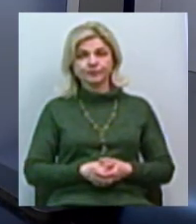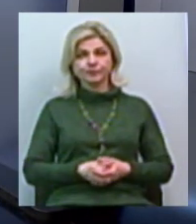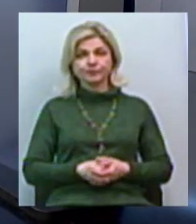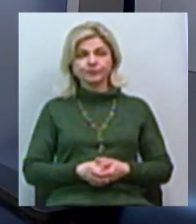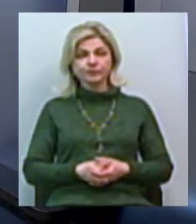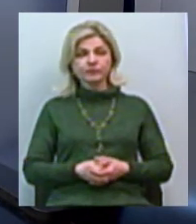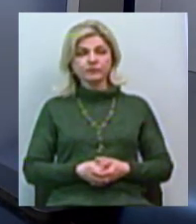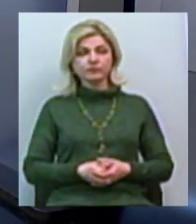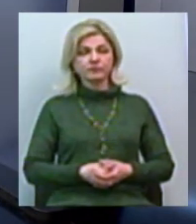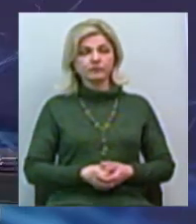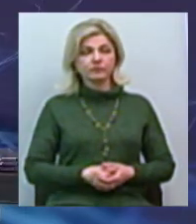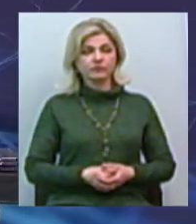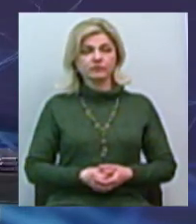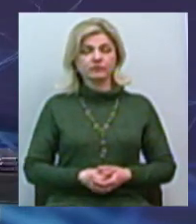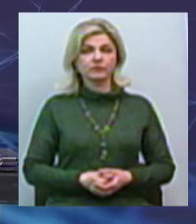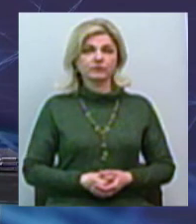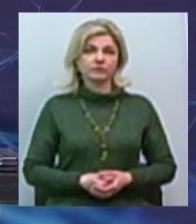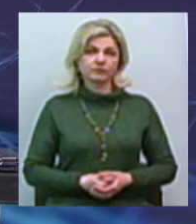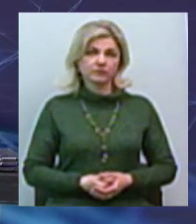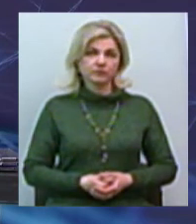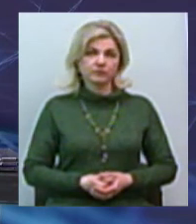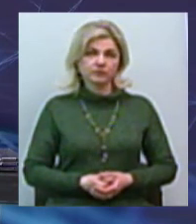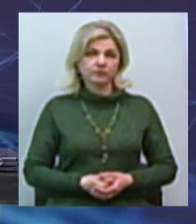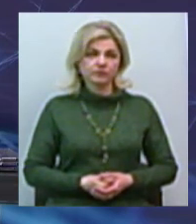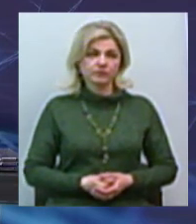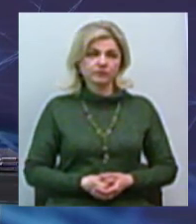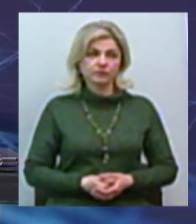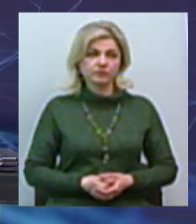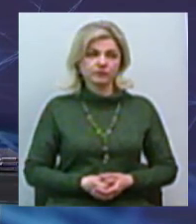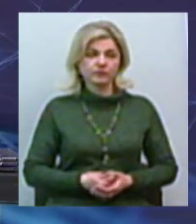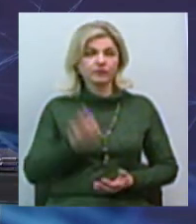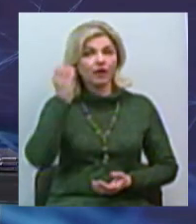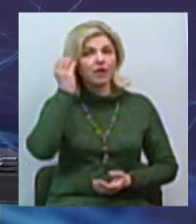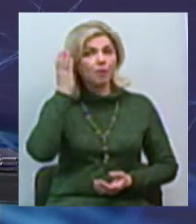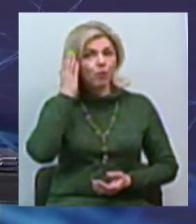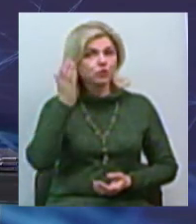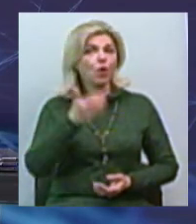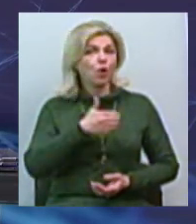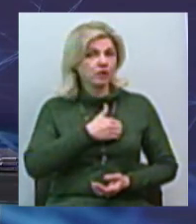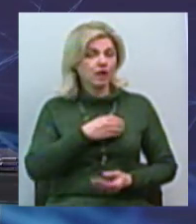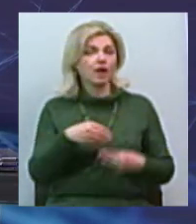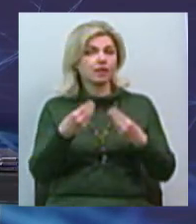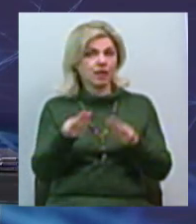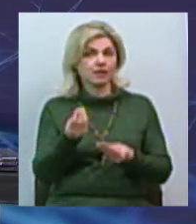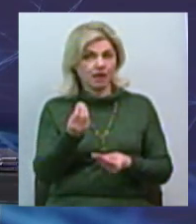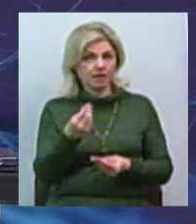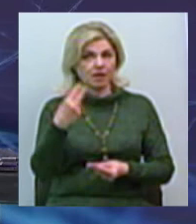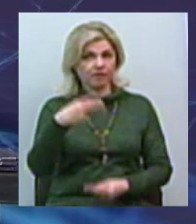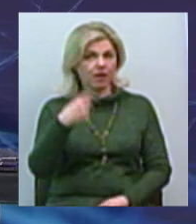Мосту. японці хотіли дати гроші 20 років тому,